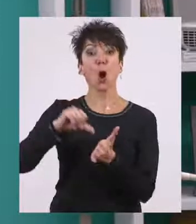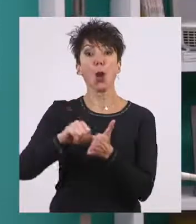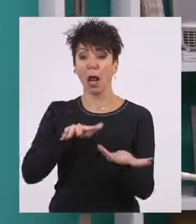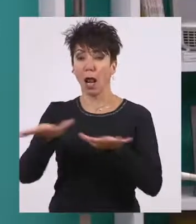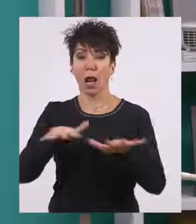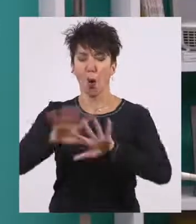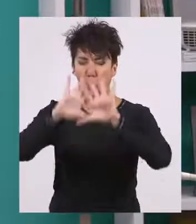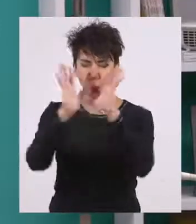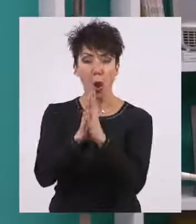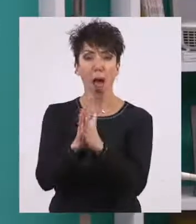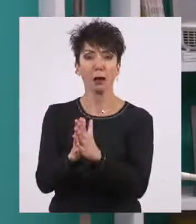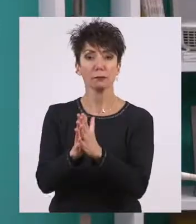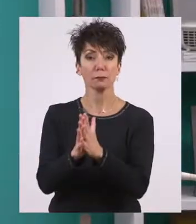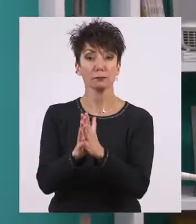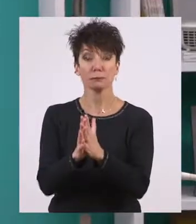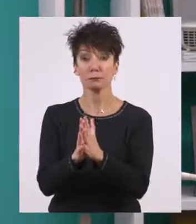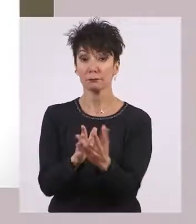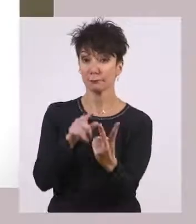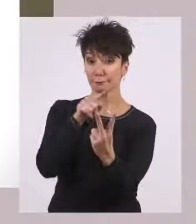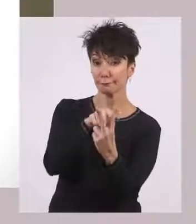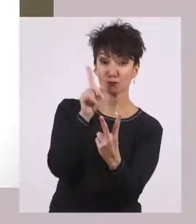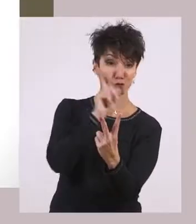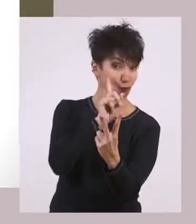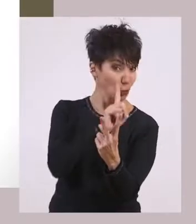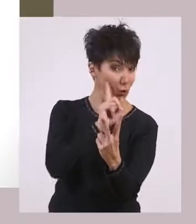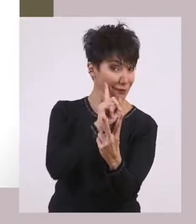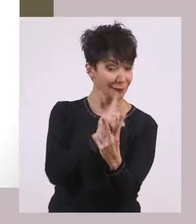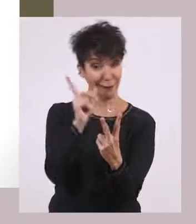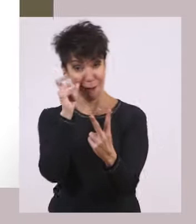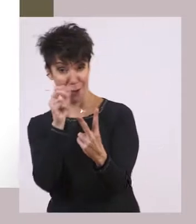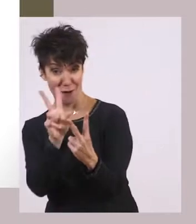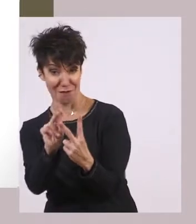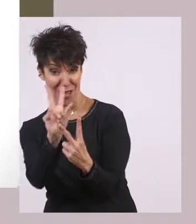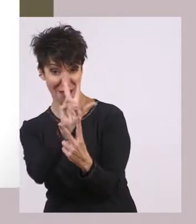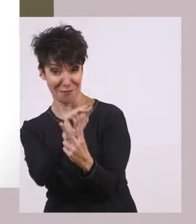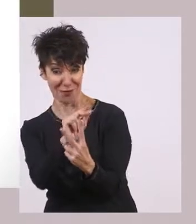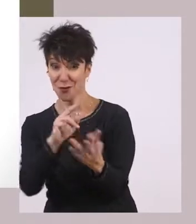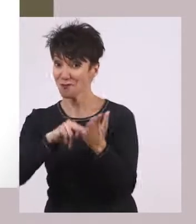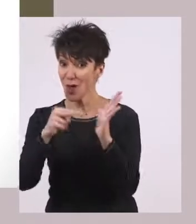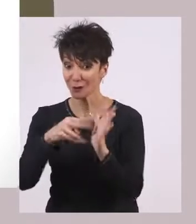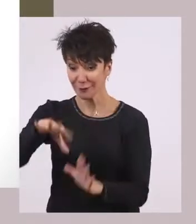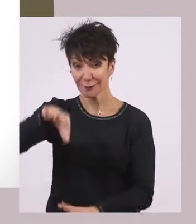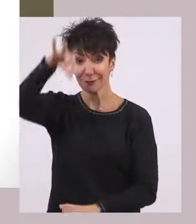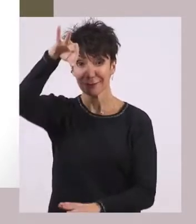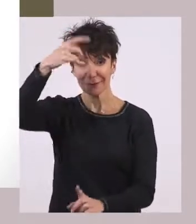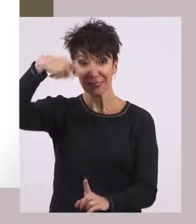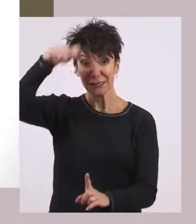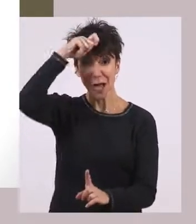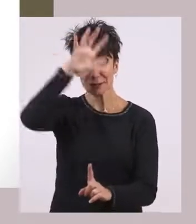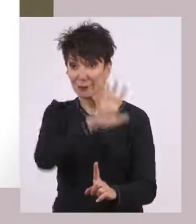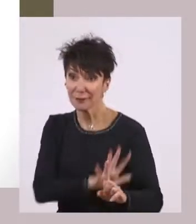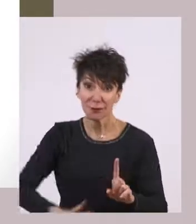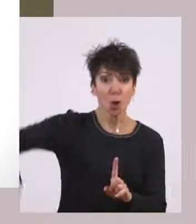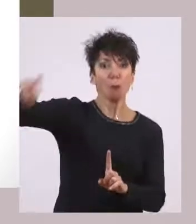διδάσκονταν και τα κορίτσια, που είναι εξαίρεση για τον ελληνικό κόσμο, δηλαδή στις υπόλοιπες και στην